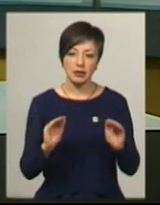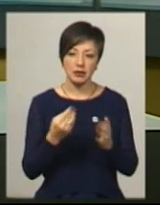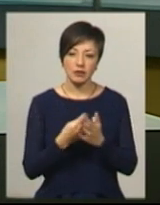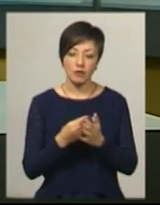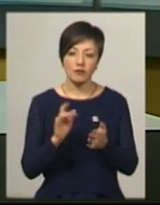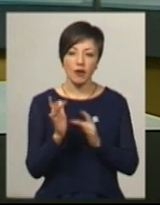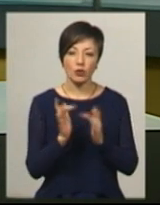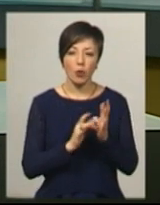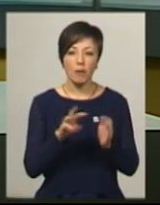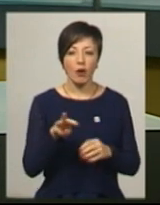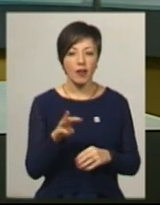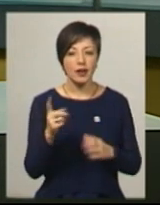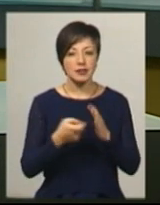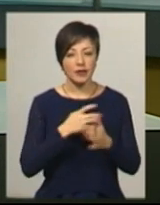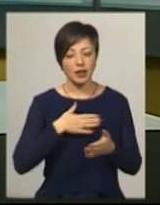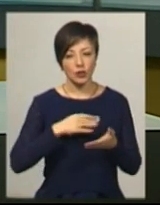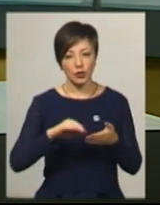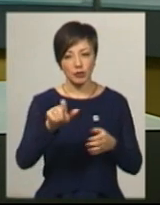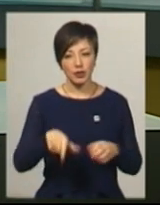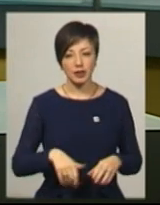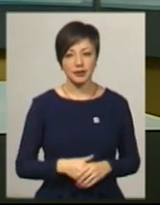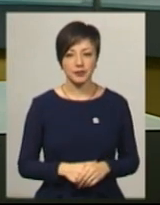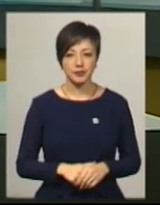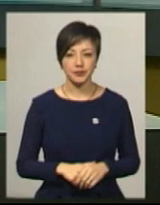фонду у Святого Миколая, дізнавалась Дарина Денисенко.